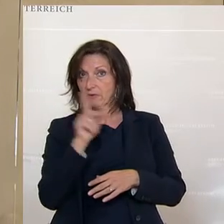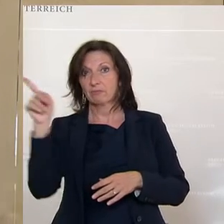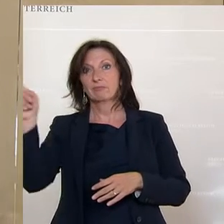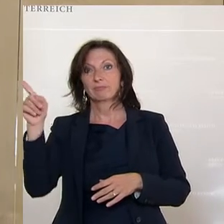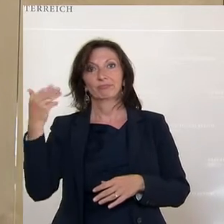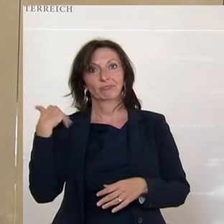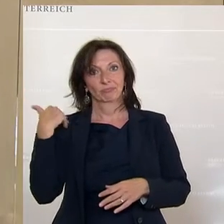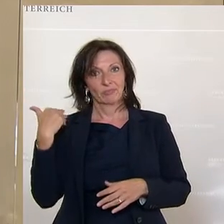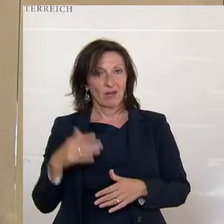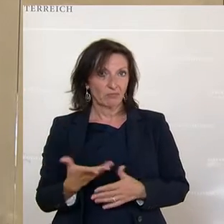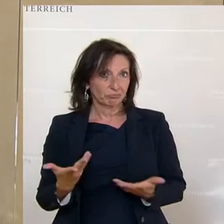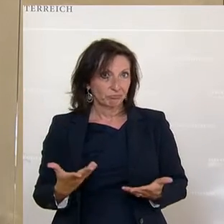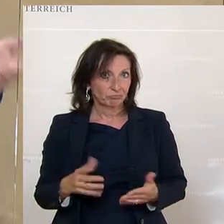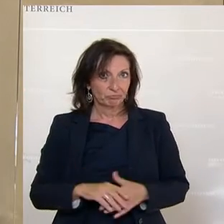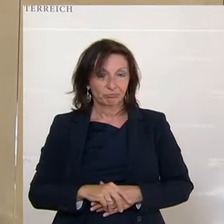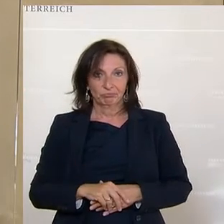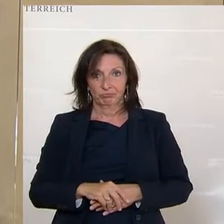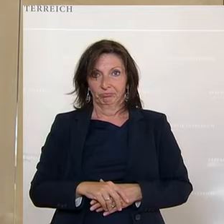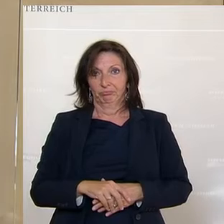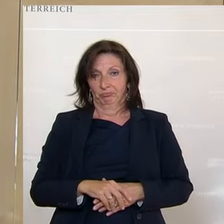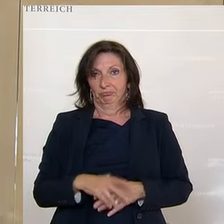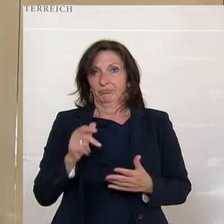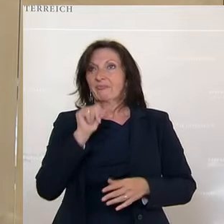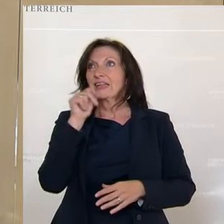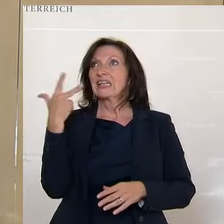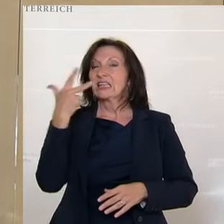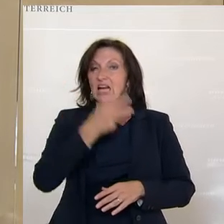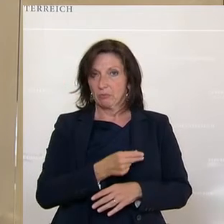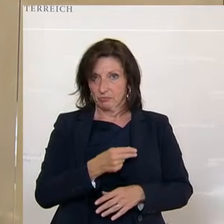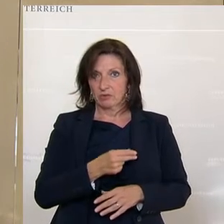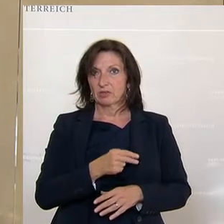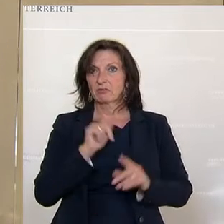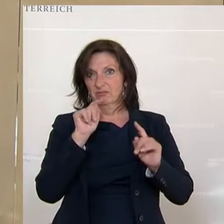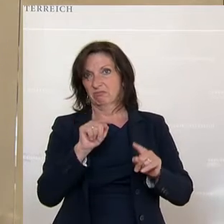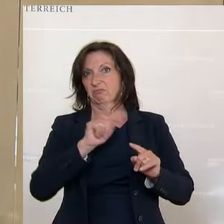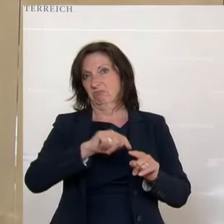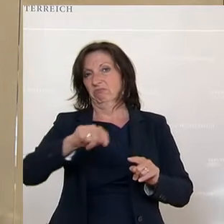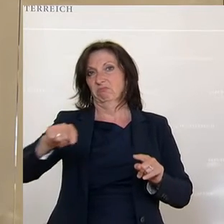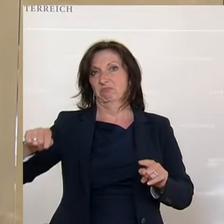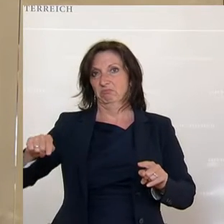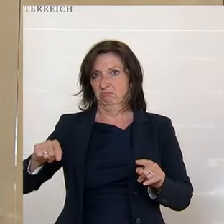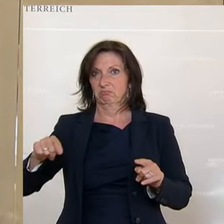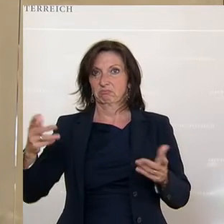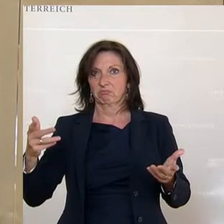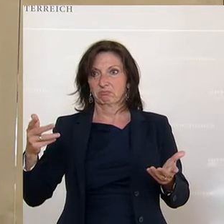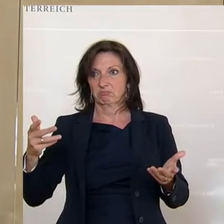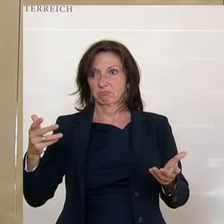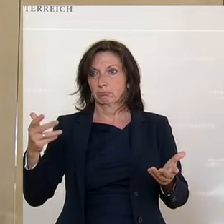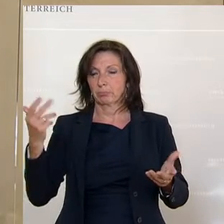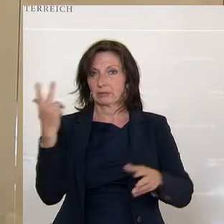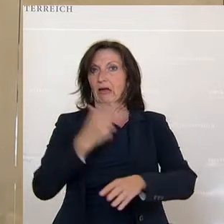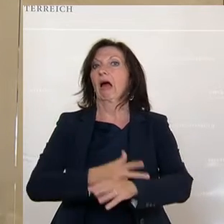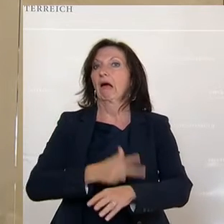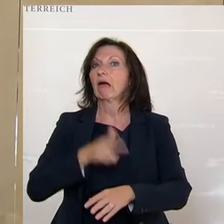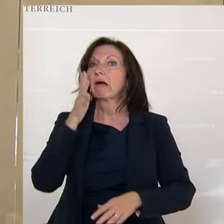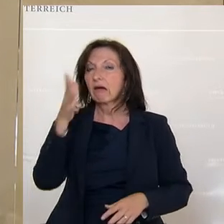diejenigen, also, also die nicht geimpften, dass ich es richtig sage, wie die nicht geimpften, waren dann diejenigen, die dann eben dementsprechend auch erkrankt